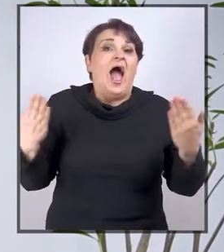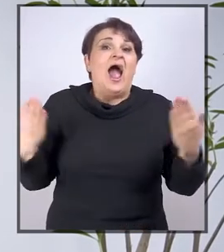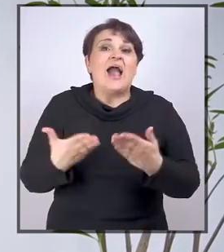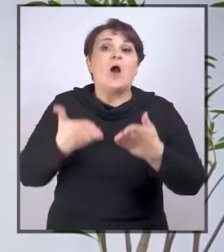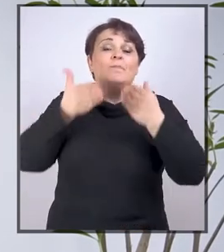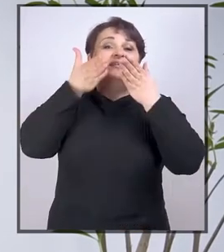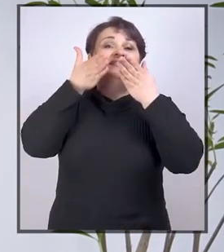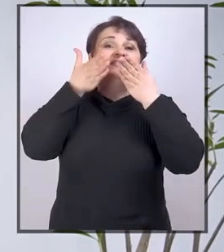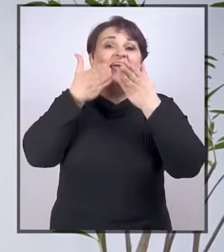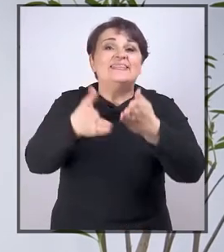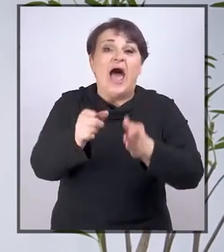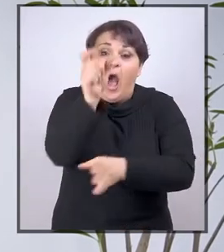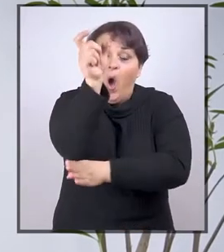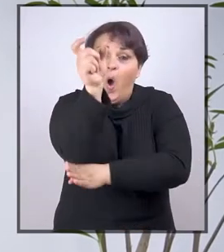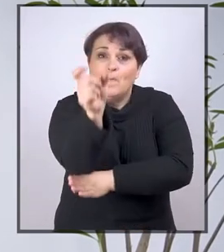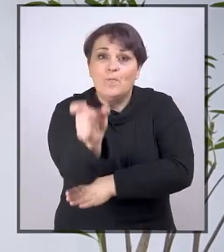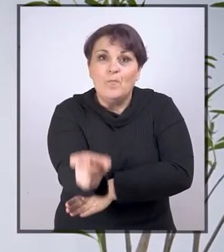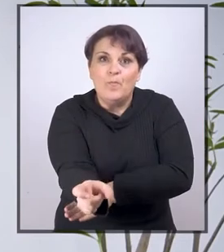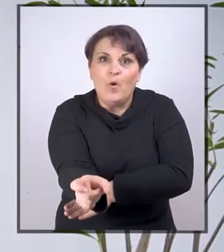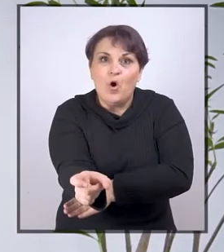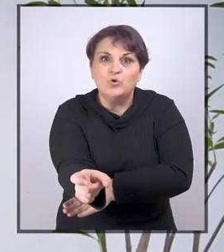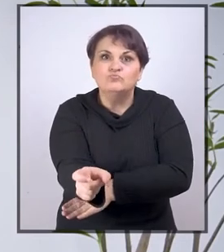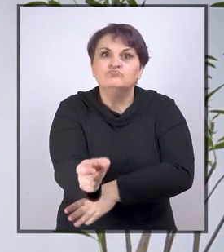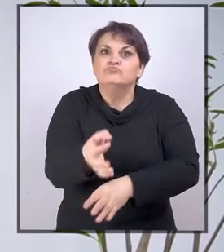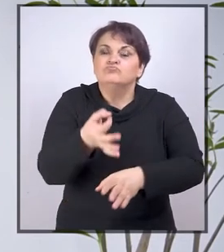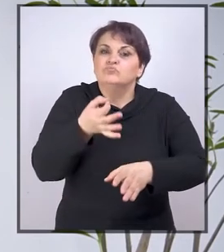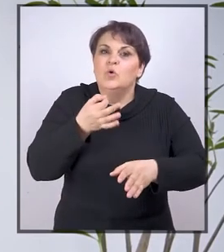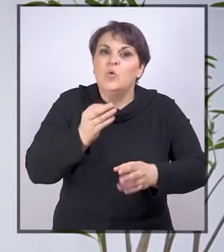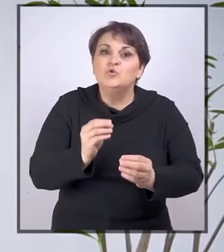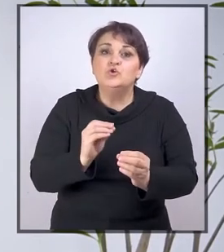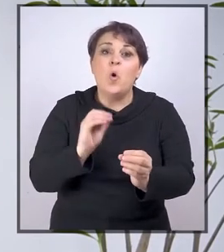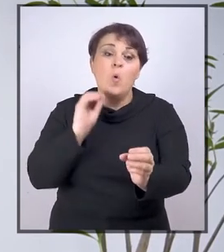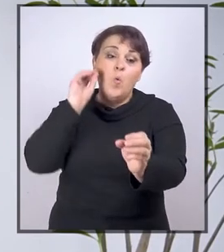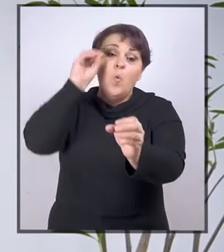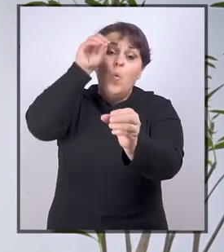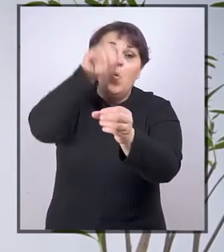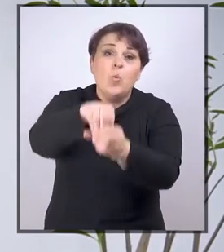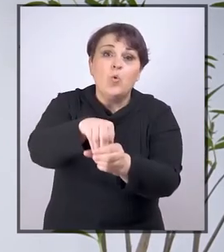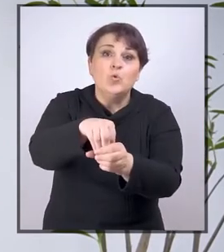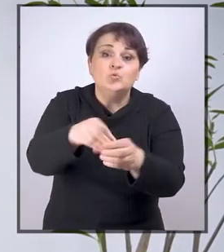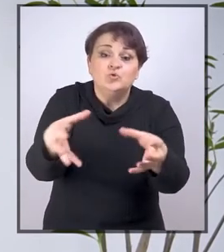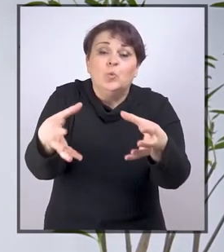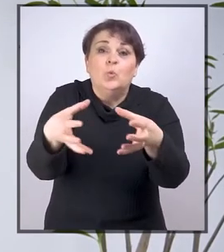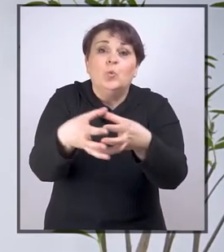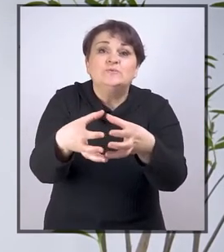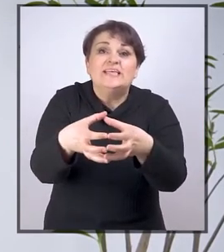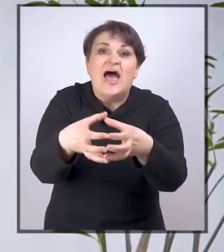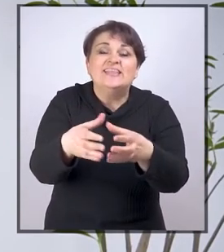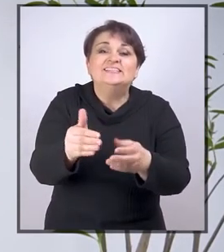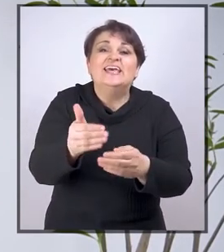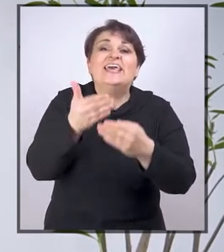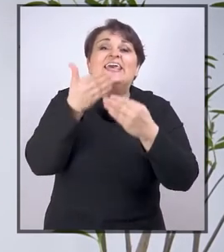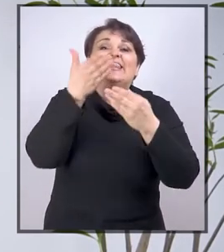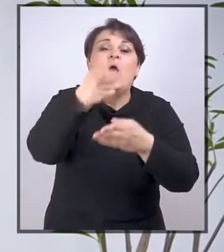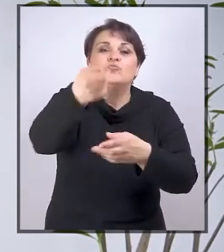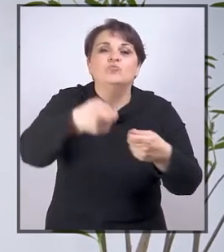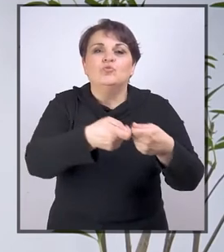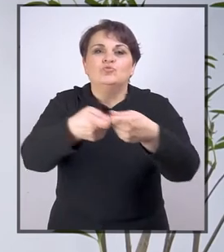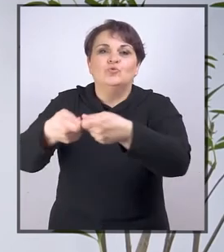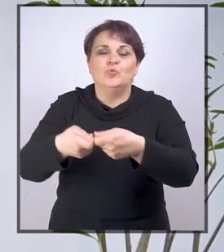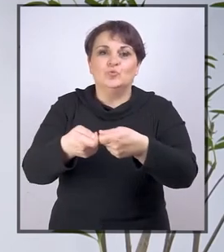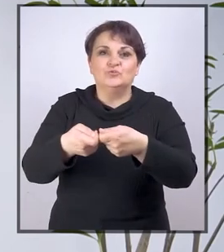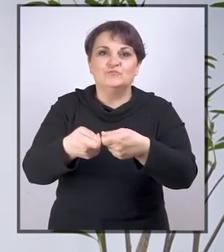kako bi se taj pojedinac djelotvorno uključio u zajednicu i doprinio toj